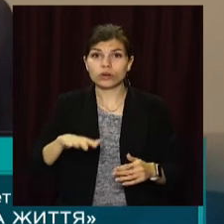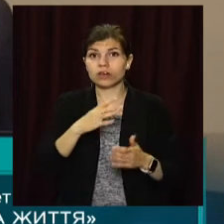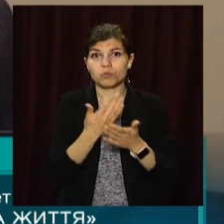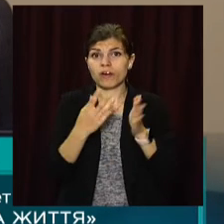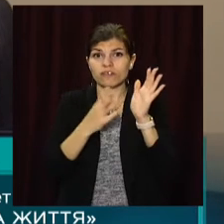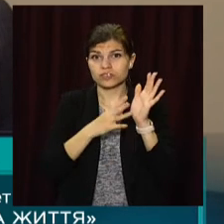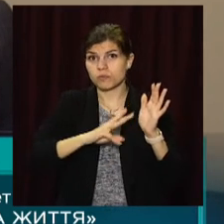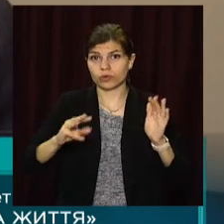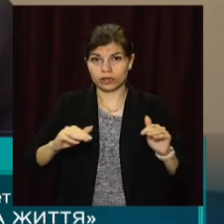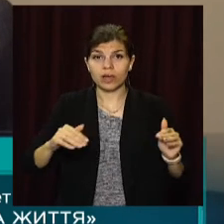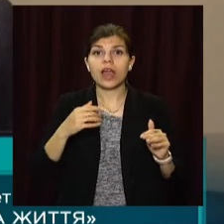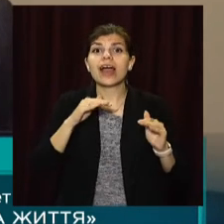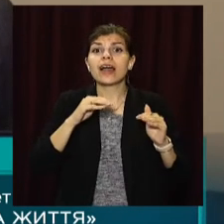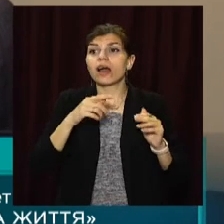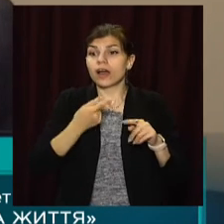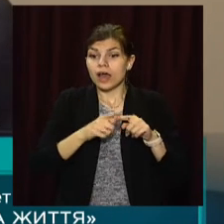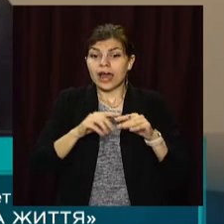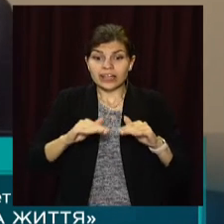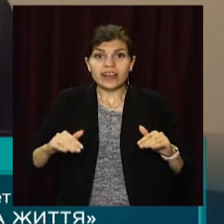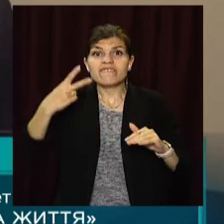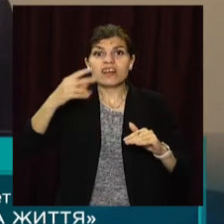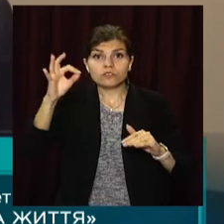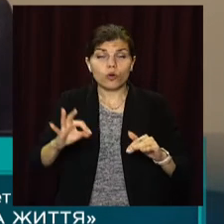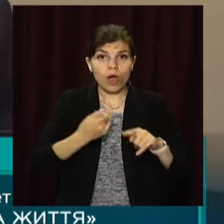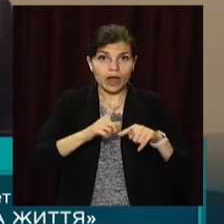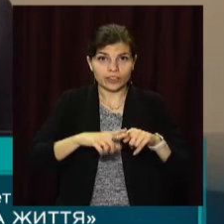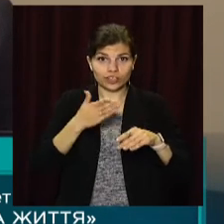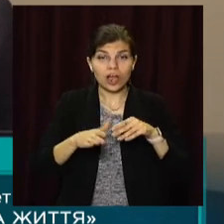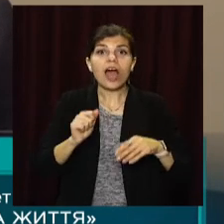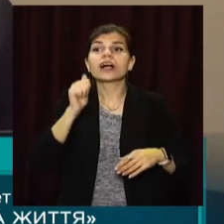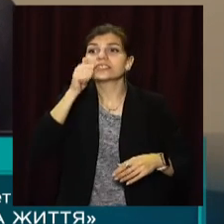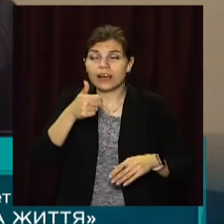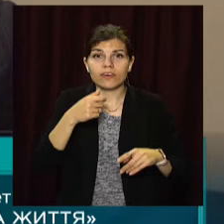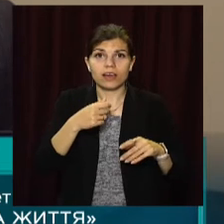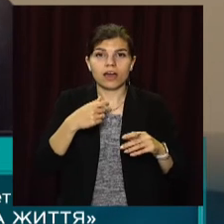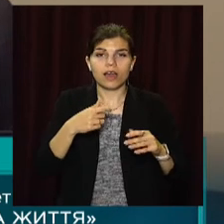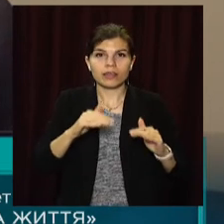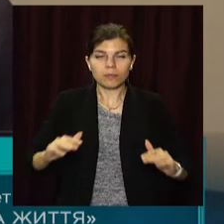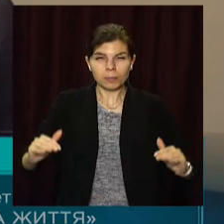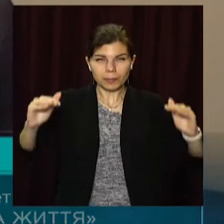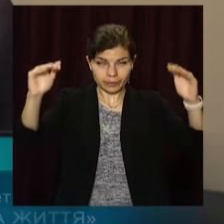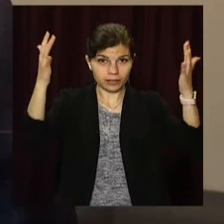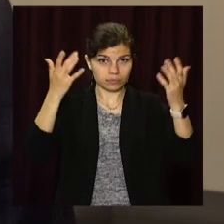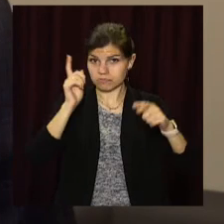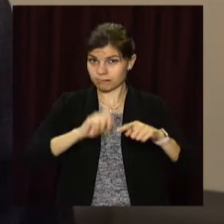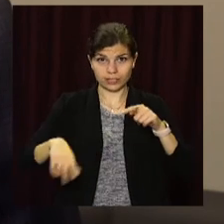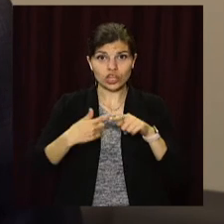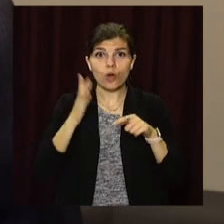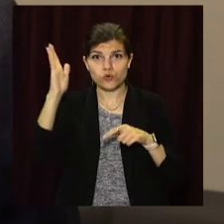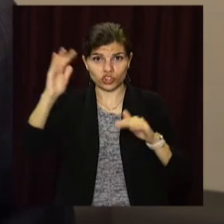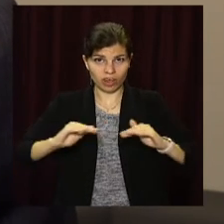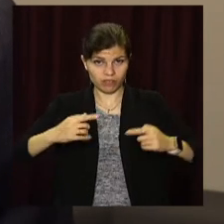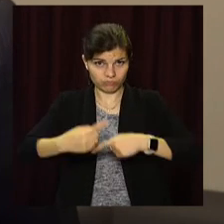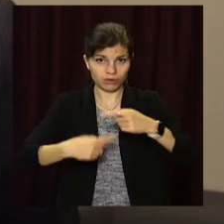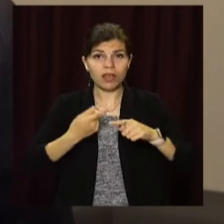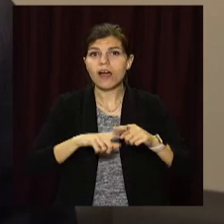діти – це 20% українців. Завтра – це на 100% майбутнє Україна. Тому «Життя очима дитини»